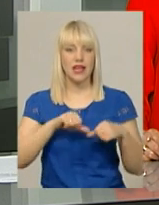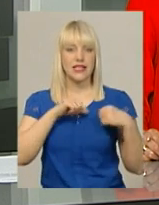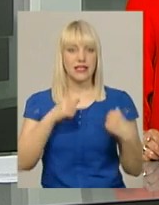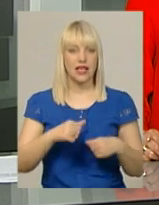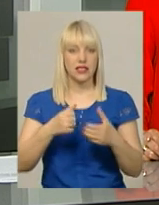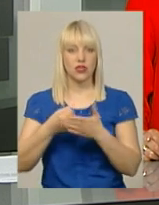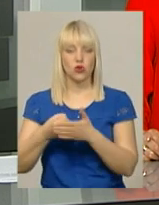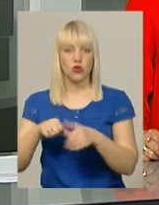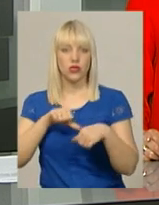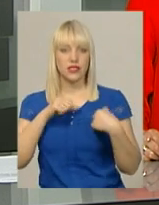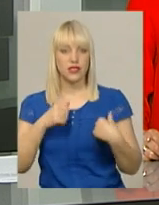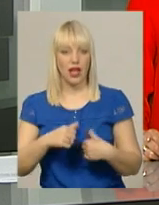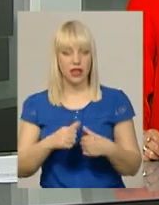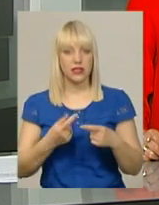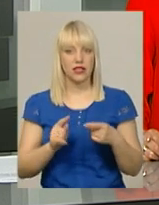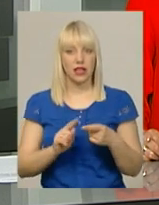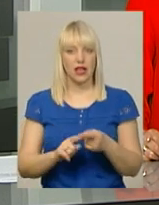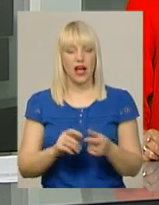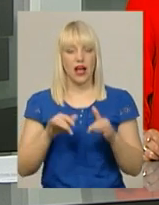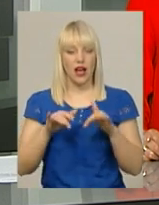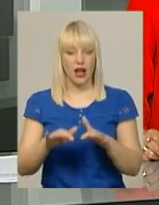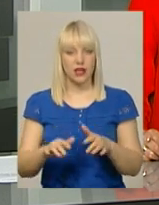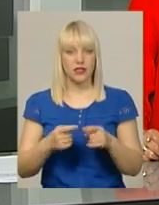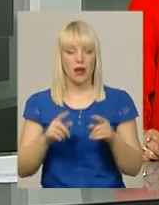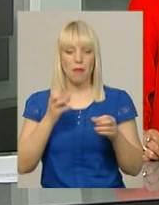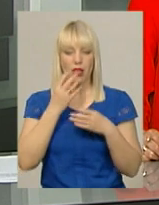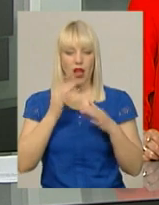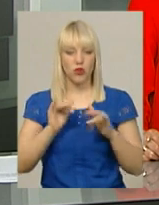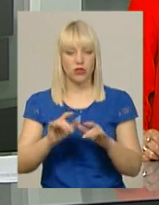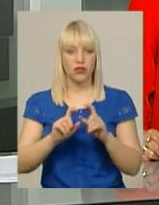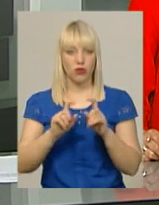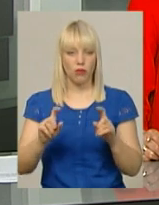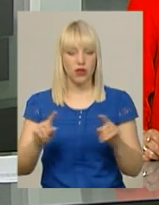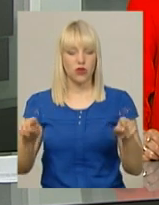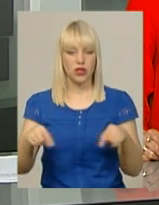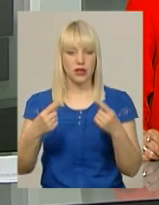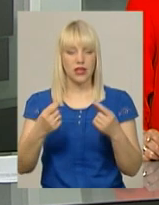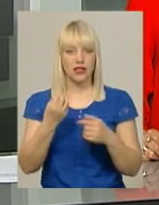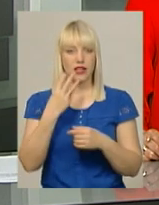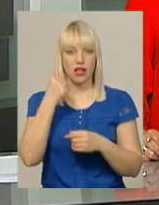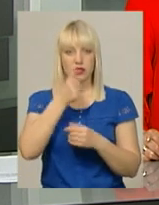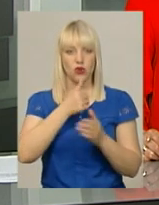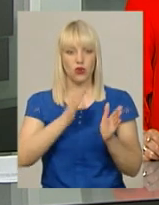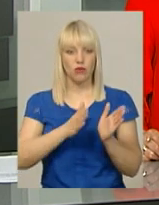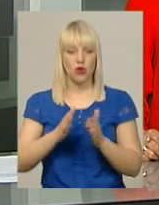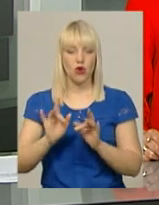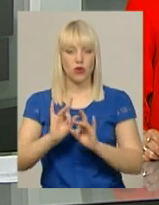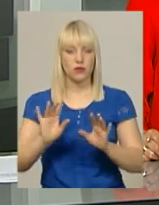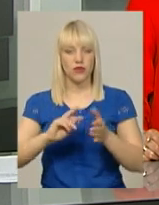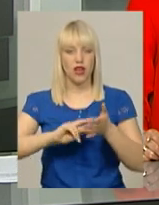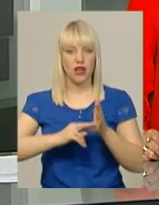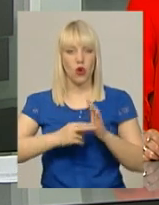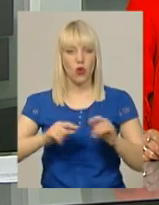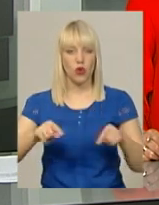Акцію на допомогу українським медичним закладам благодійник організовує 13 рік поспіль, розповідає її координаторка на Хмельниччині